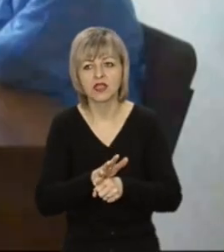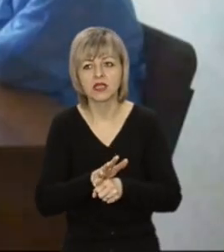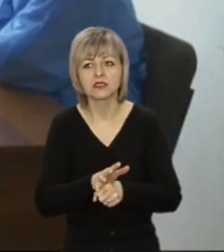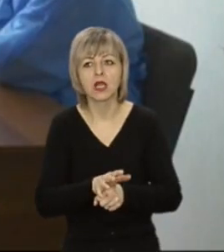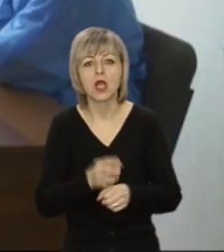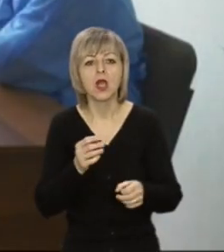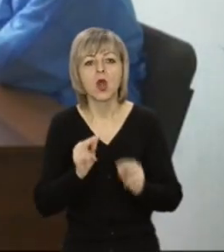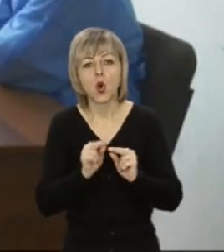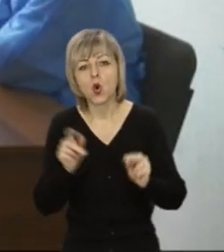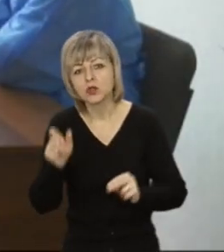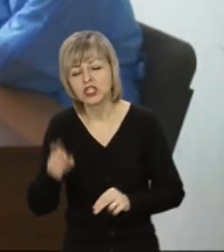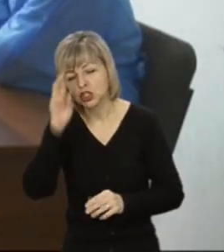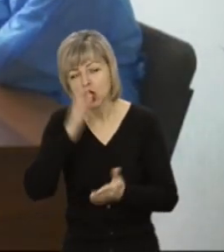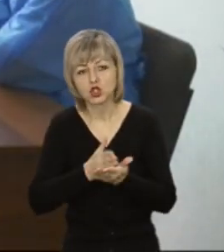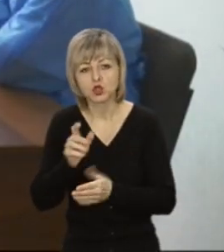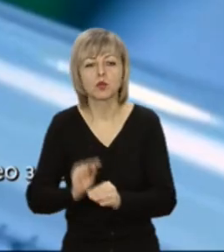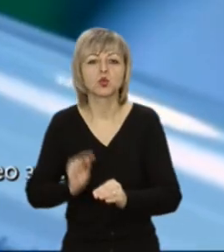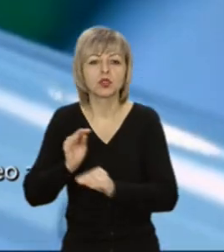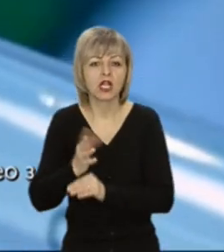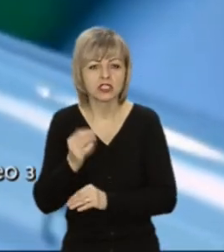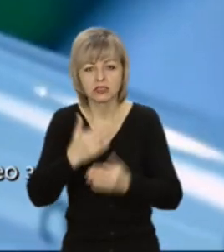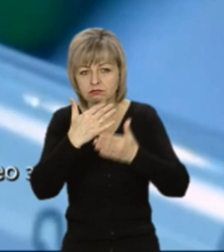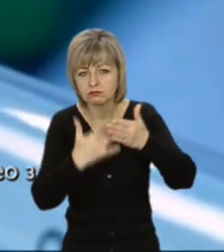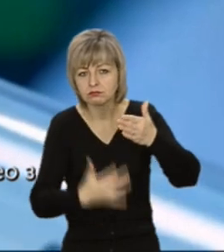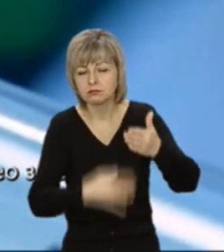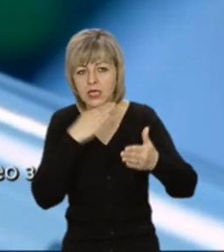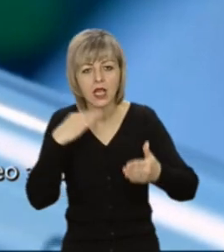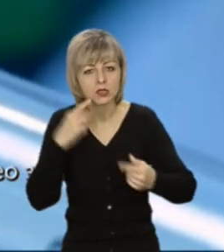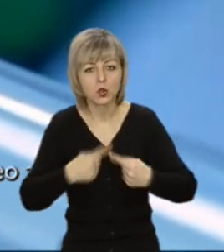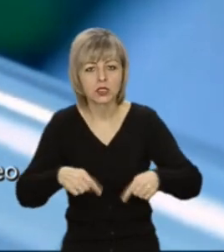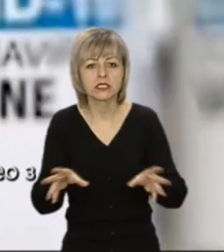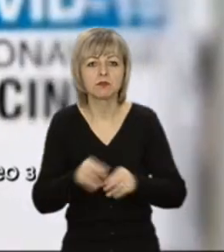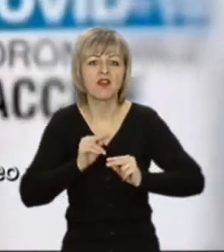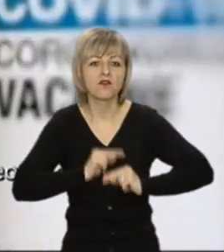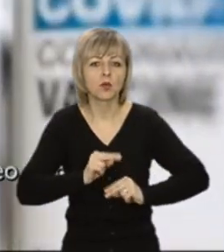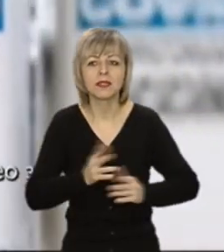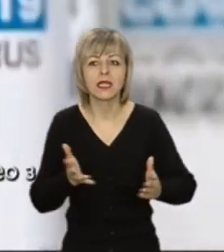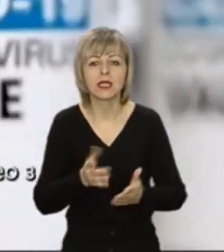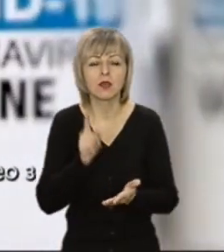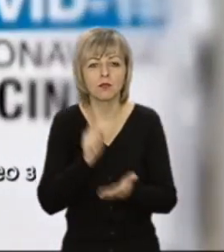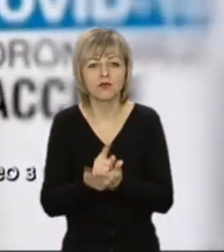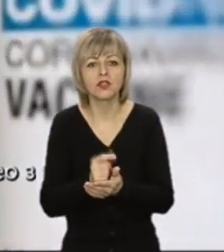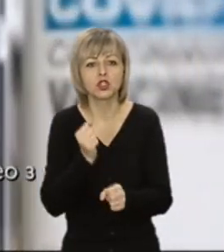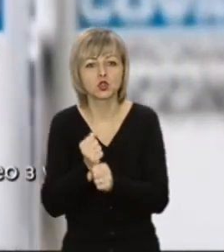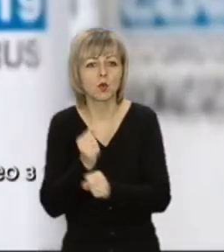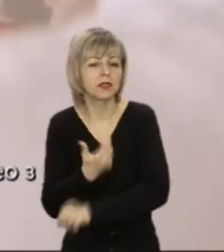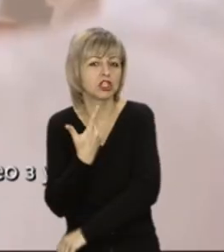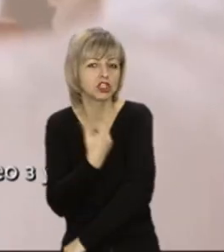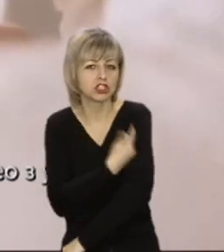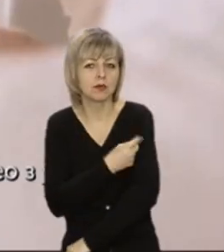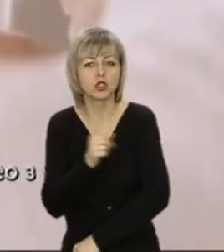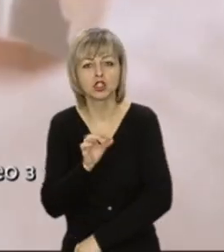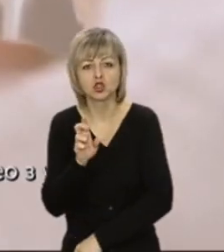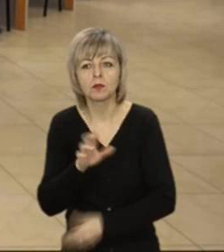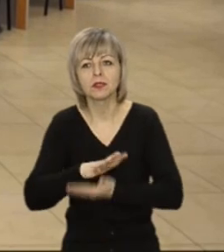До світян і держслужбовців додали ще низку організацій, співробітники яких мають зробити щеплення, щоб